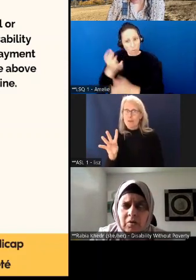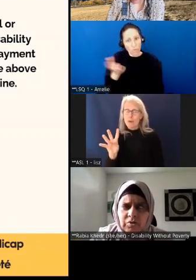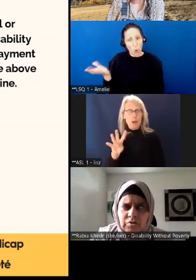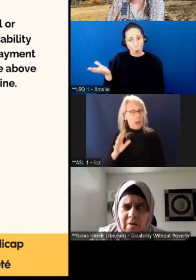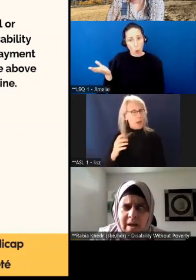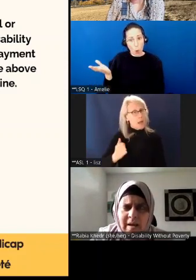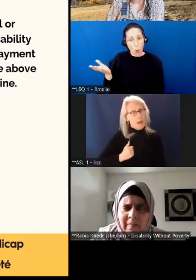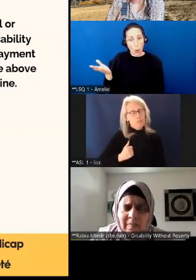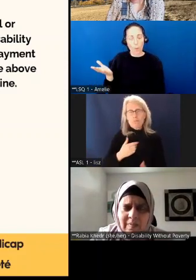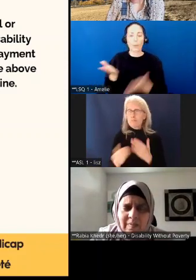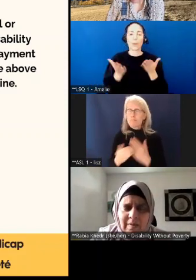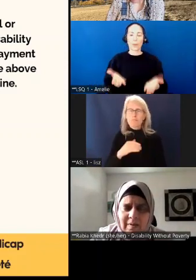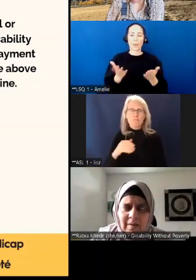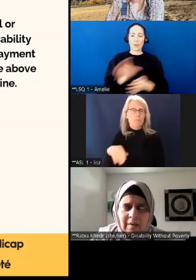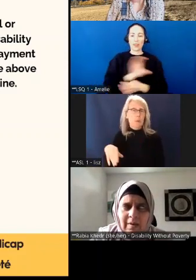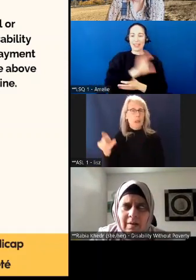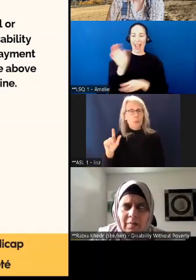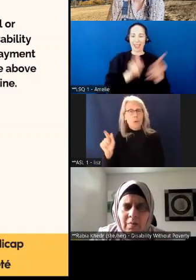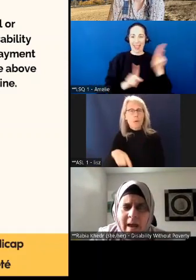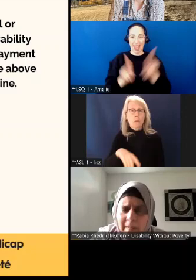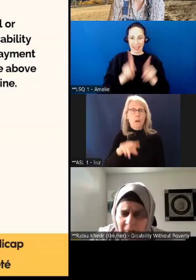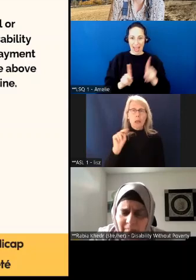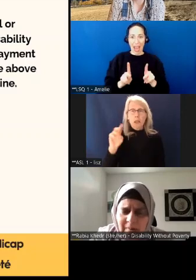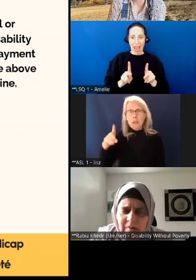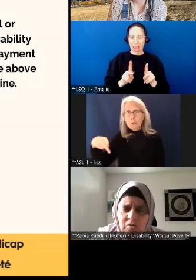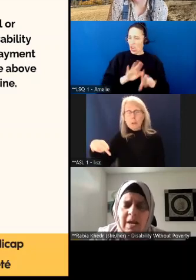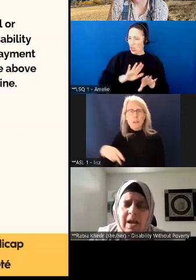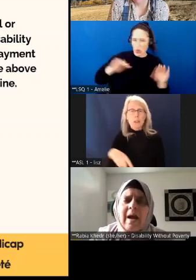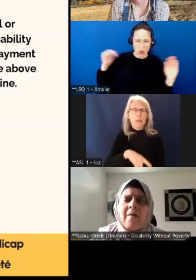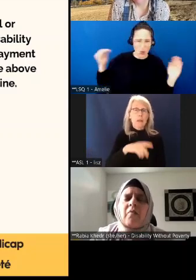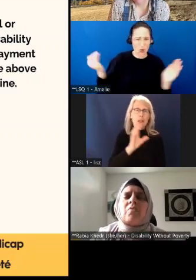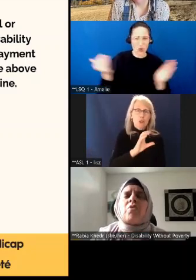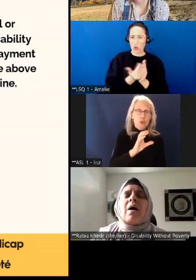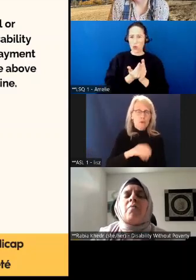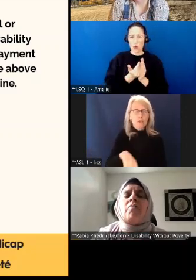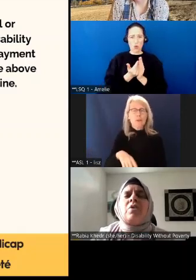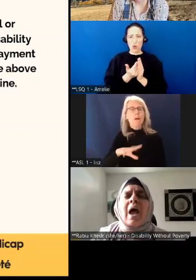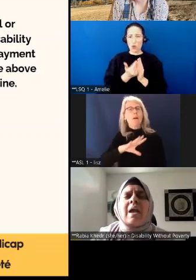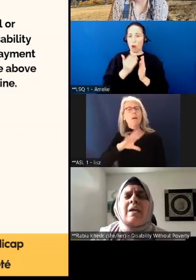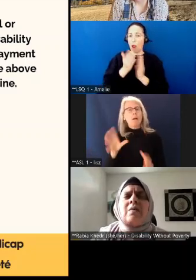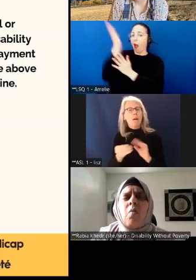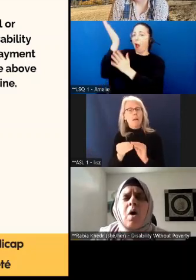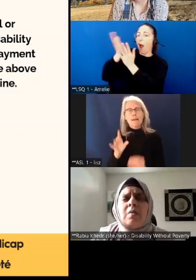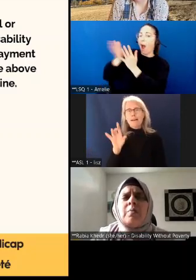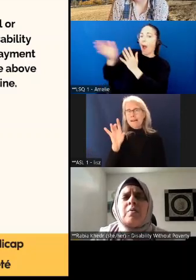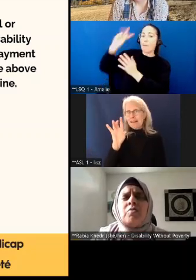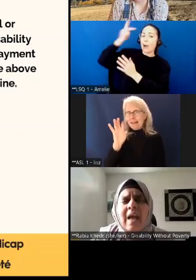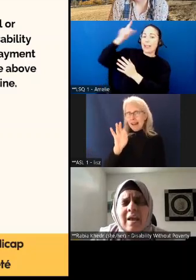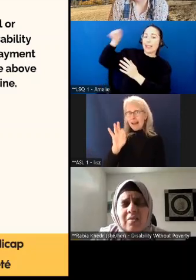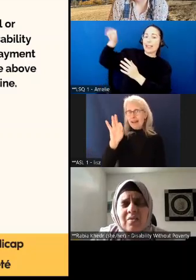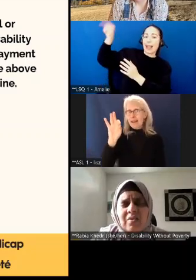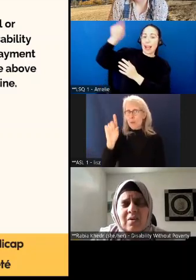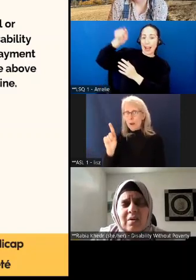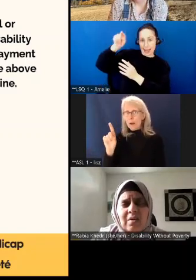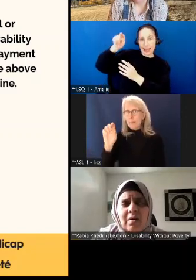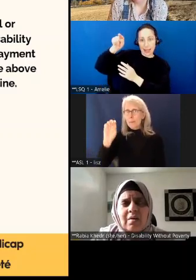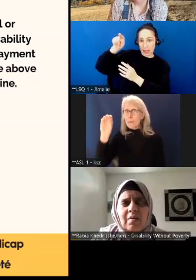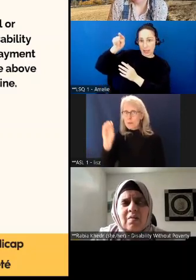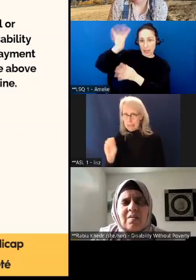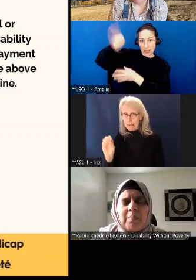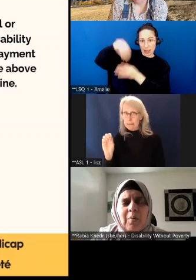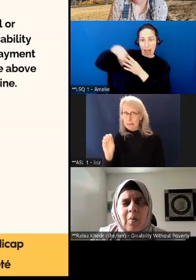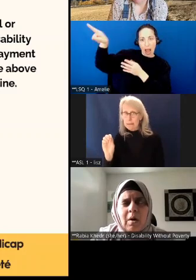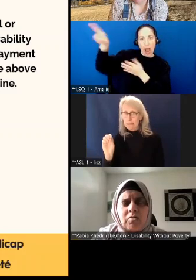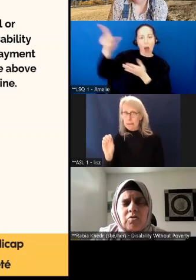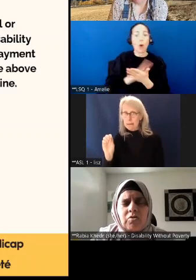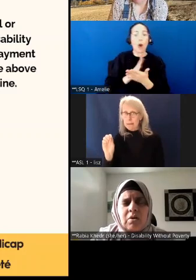les Canadiens, de tous les côtés politiques, représentent une moyenne